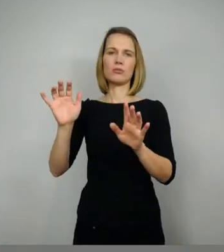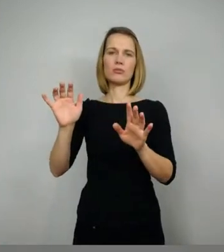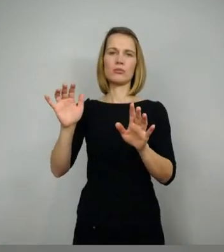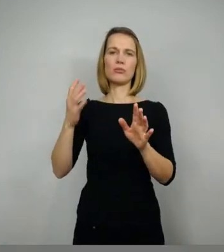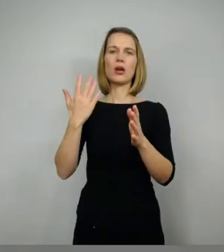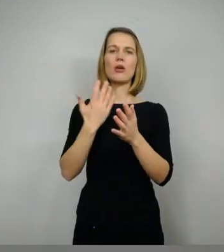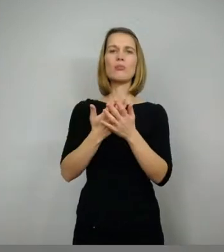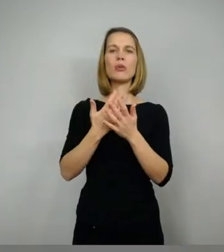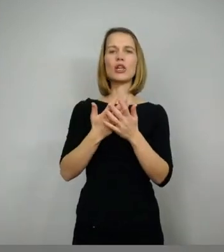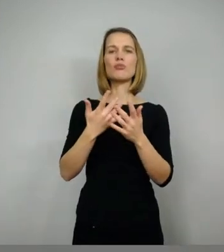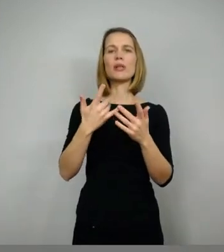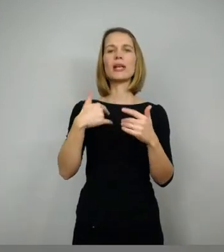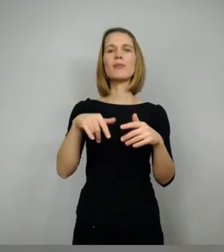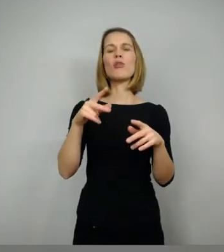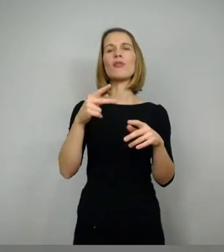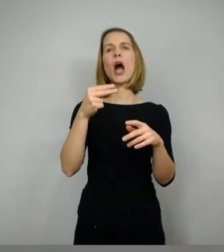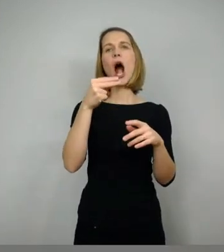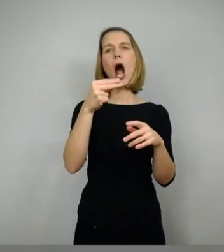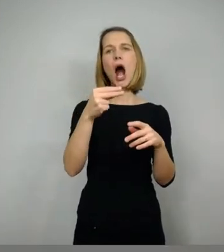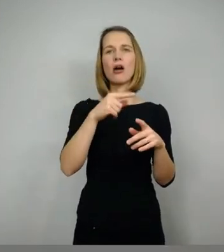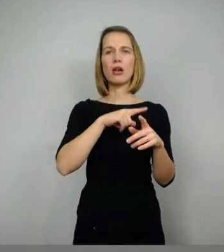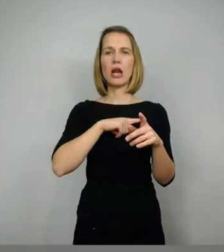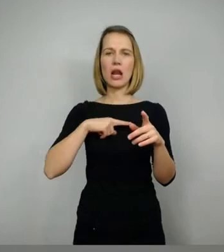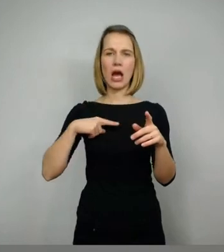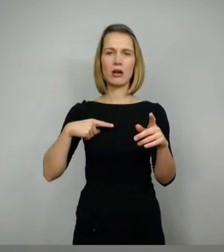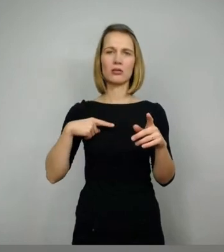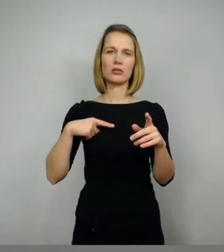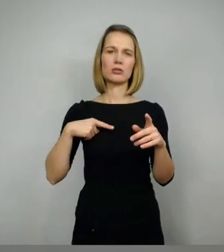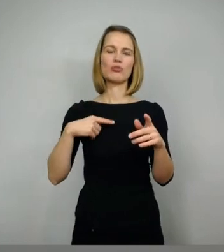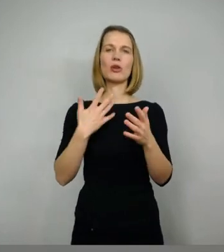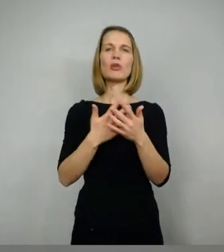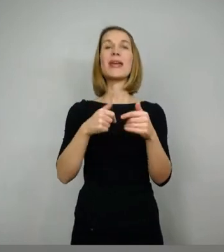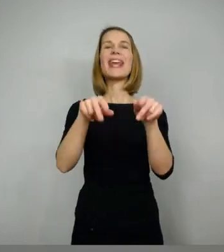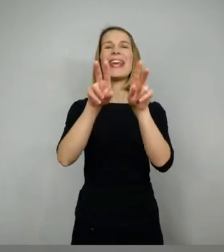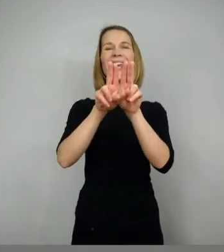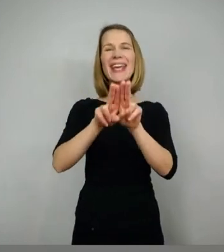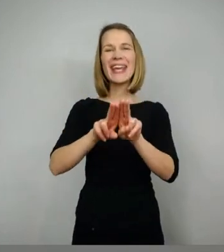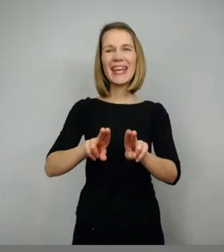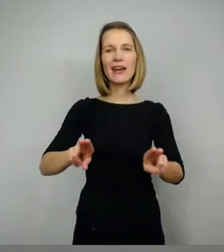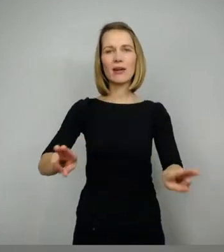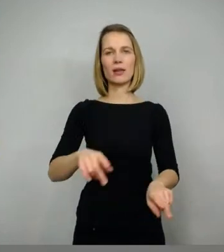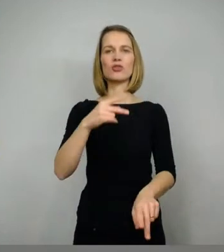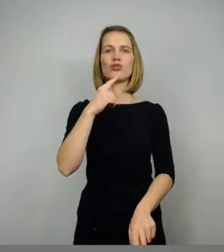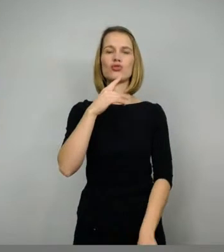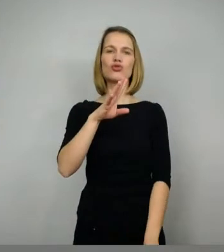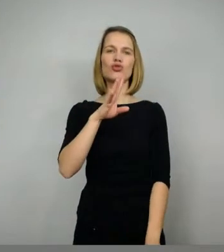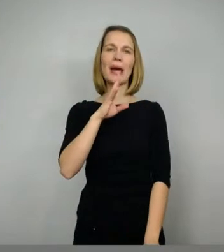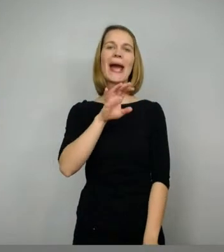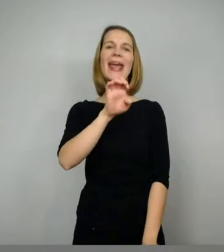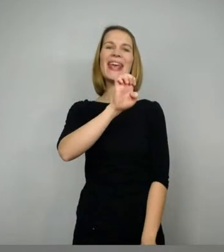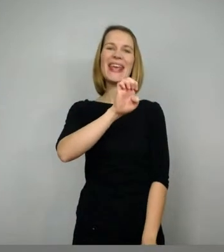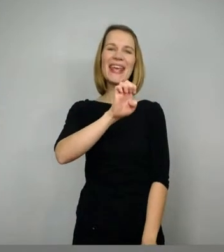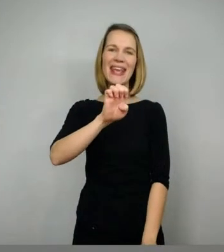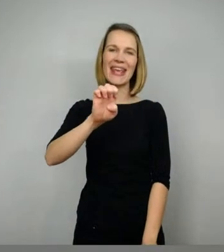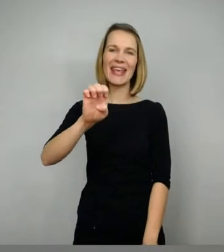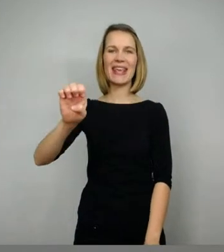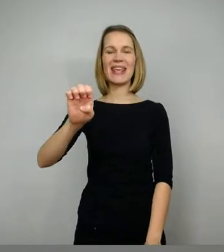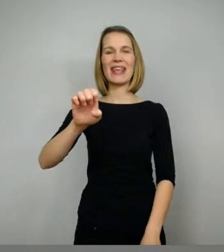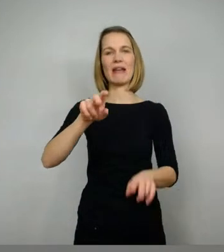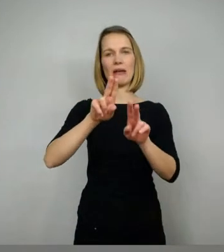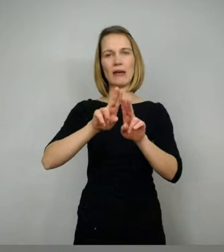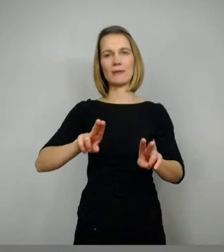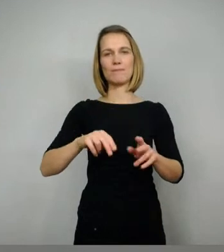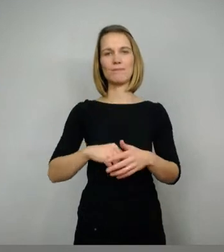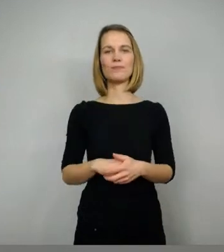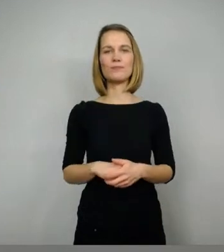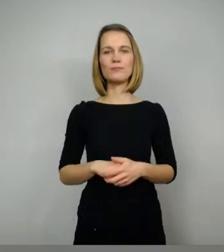Dehnungshaar zum Beispiel ein, ähm, eingebaut bei Ähren vor allem. Ich glaube, hier hatten wir vorher, ähm, das Wort, was Ähren, ja, also